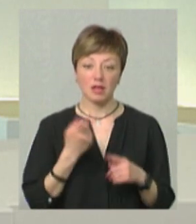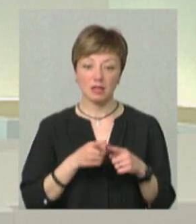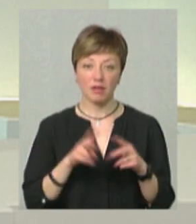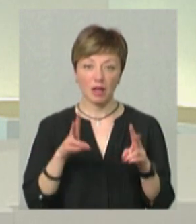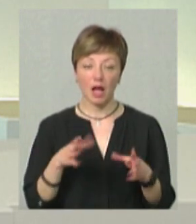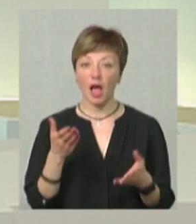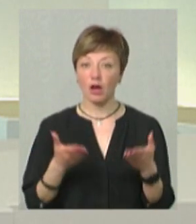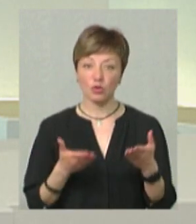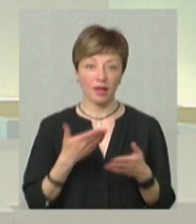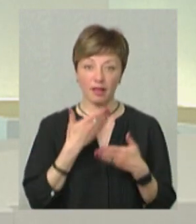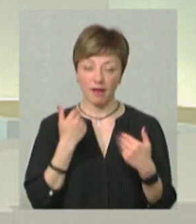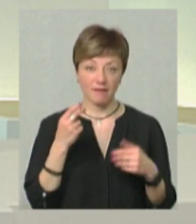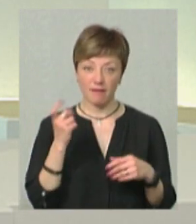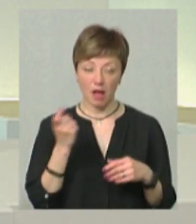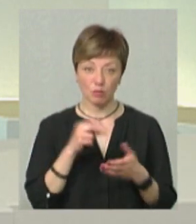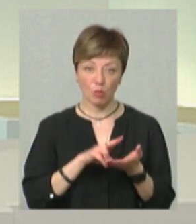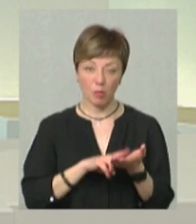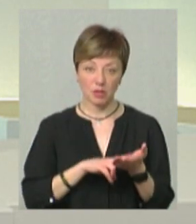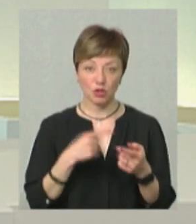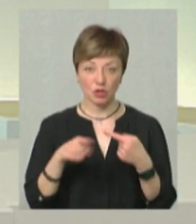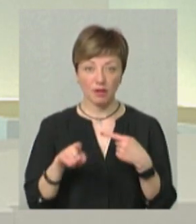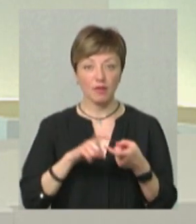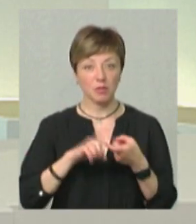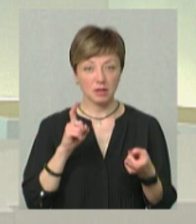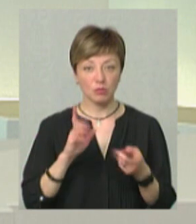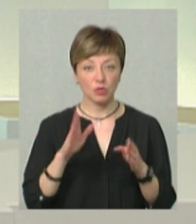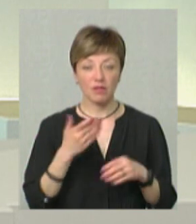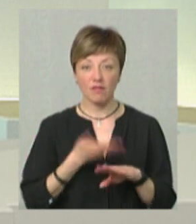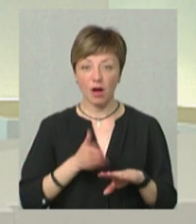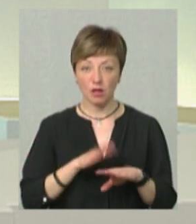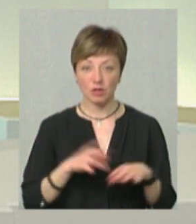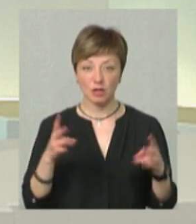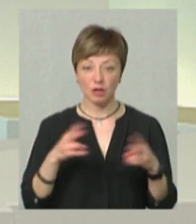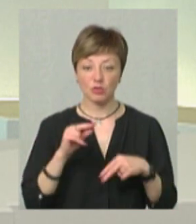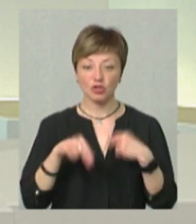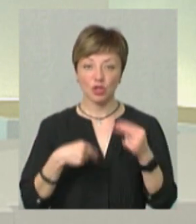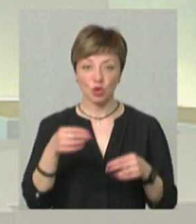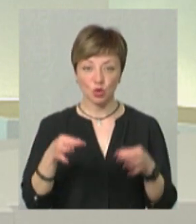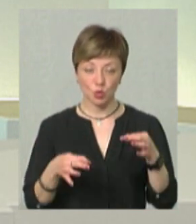цієї квартири. Якщо б не власник був прописаний, а хтось інший, то вже виписувати буде важко, вже треба через